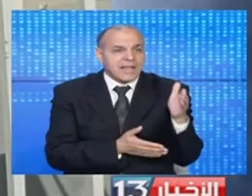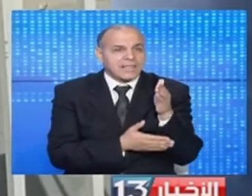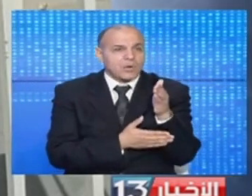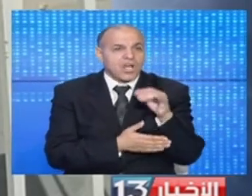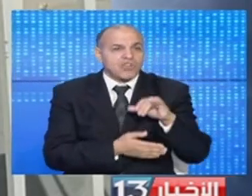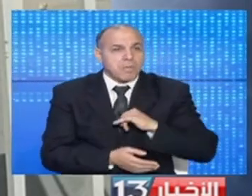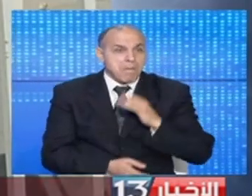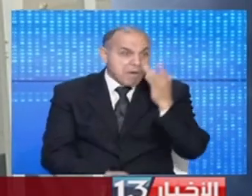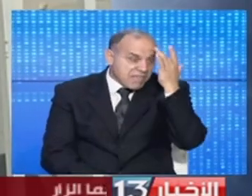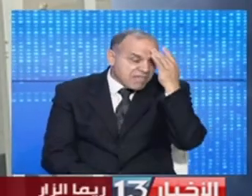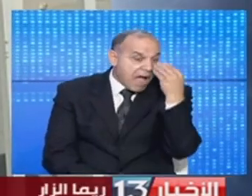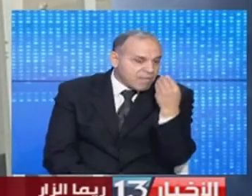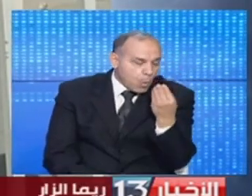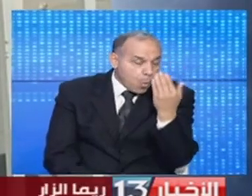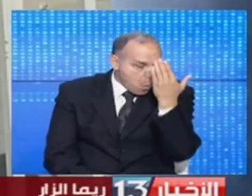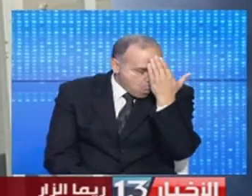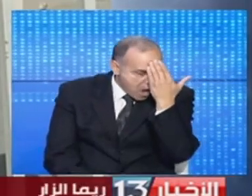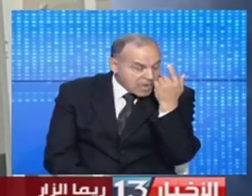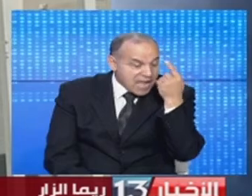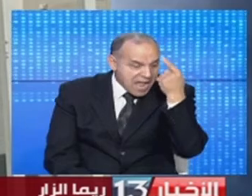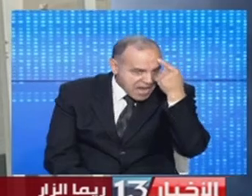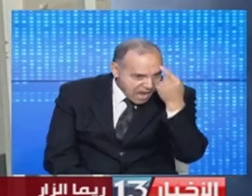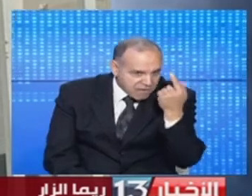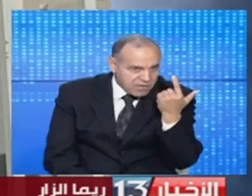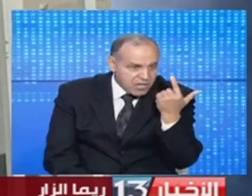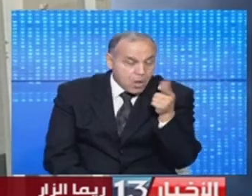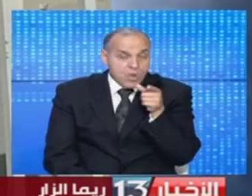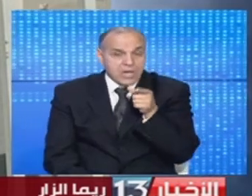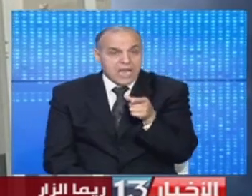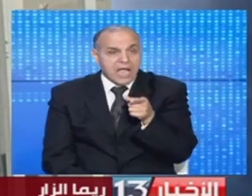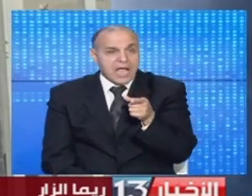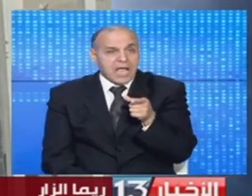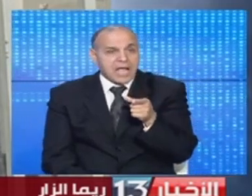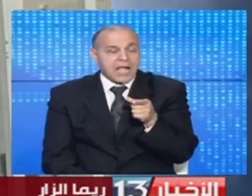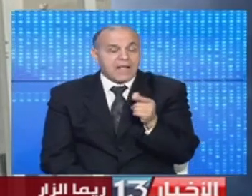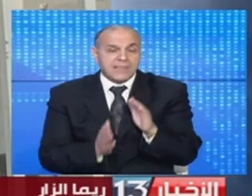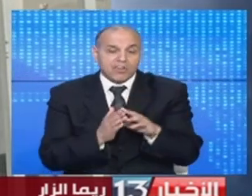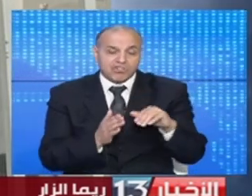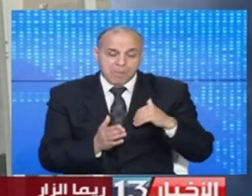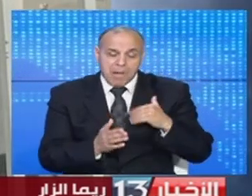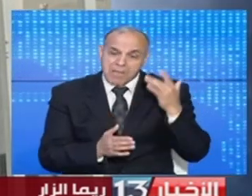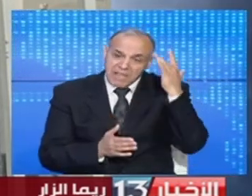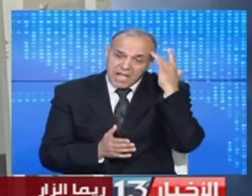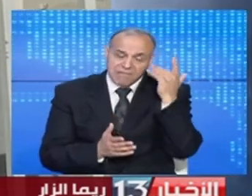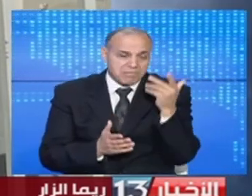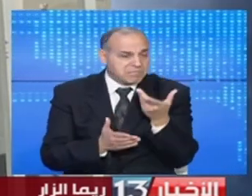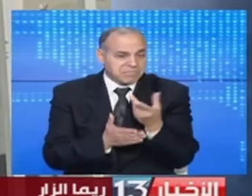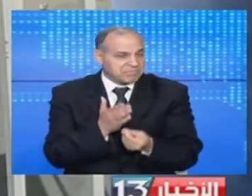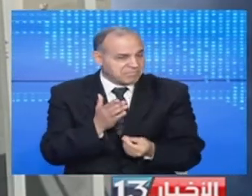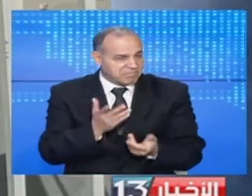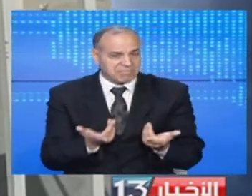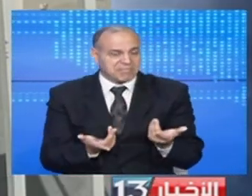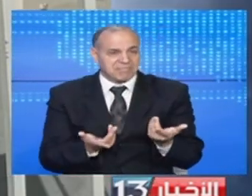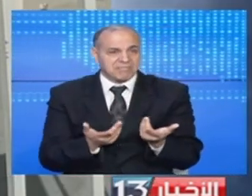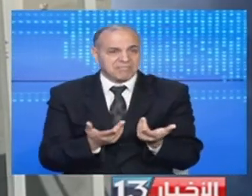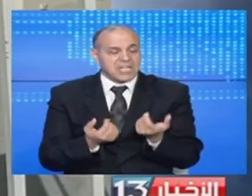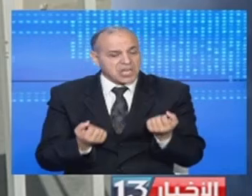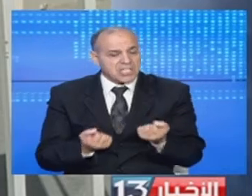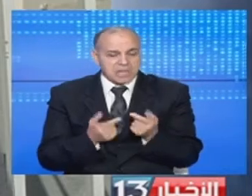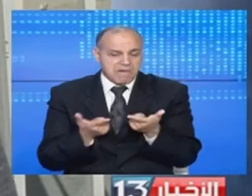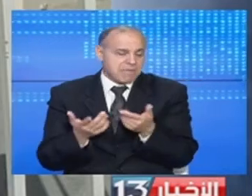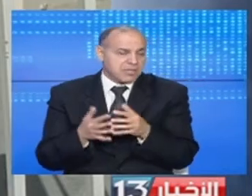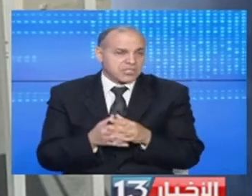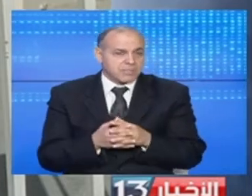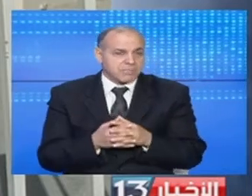شبابها يتلع مثقف وواعي ومتحذر وقت اللي هي حسكرت لدور الشباب ودور الثقافة ومهاش مخليتهم معنطها ينشط